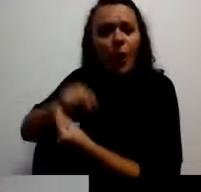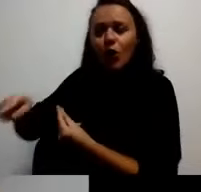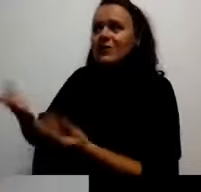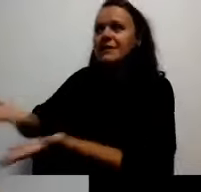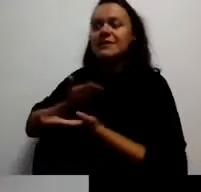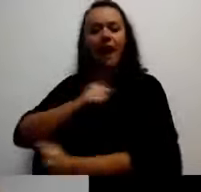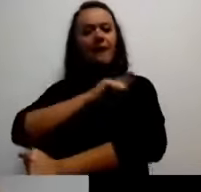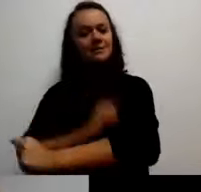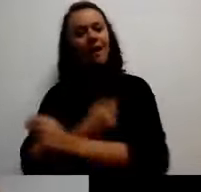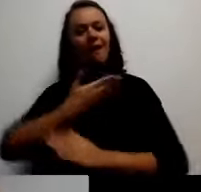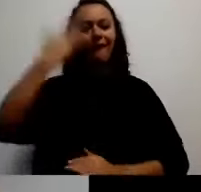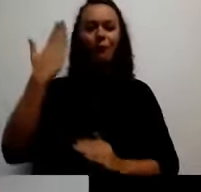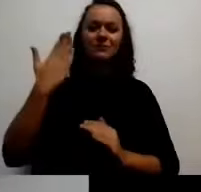i razlog da izdržimo sve.